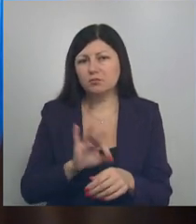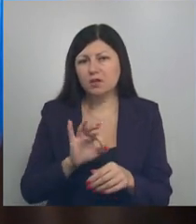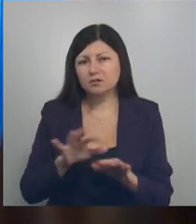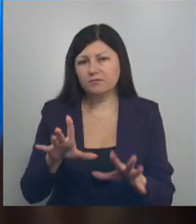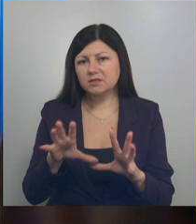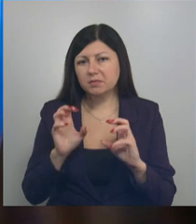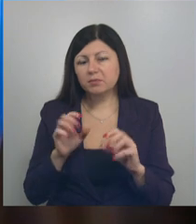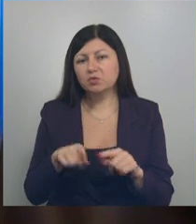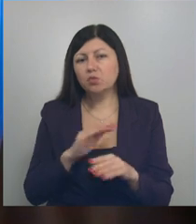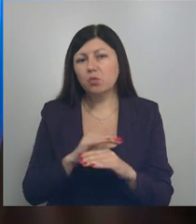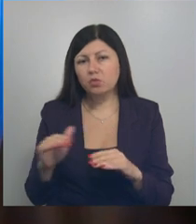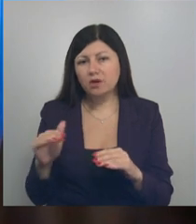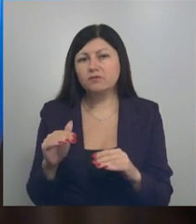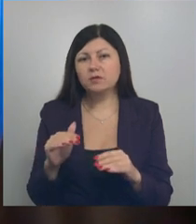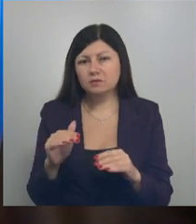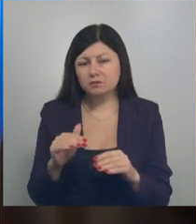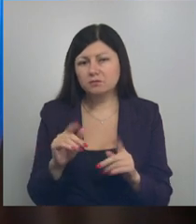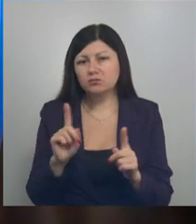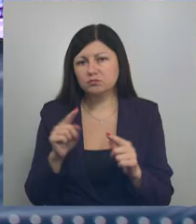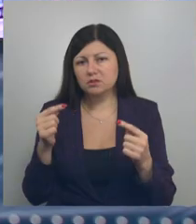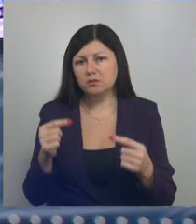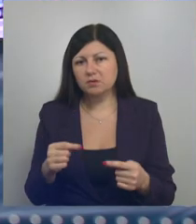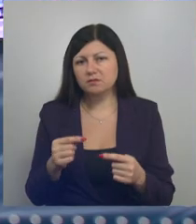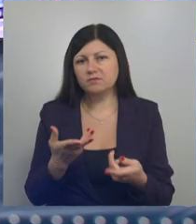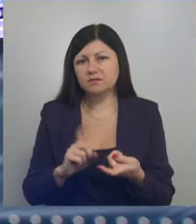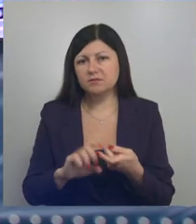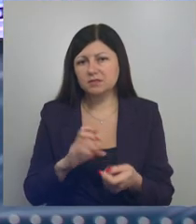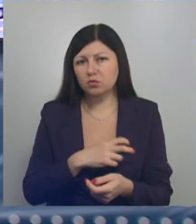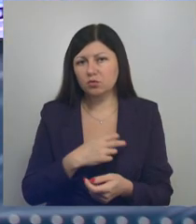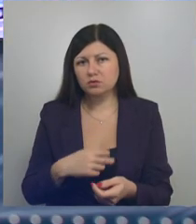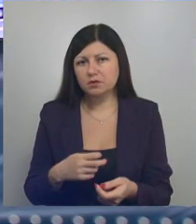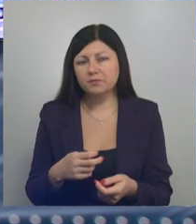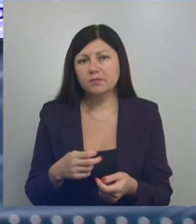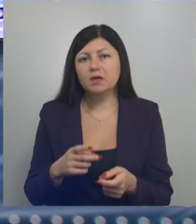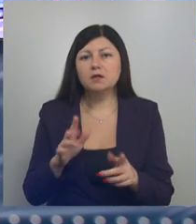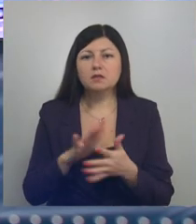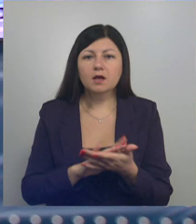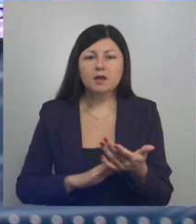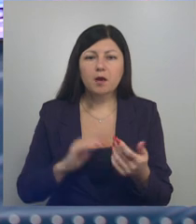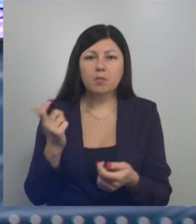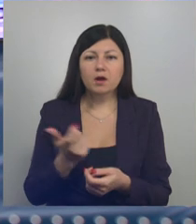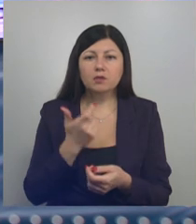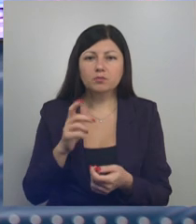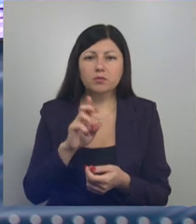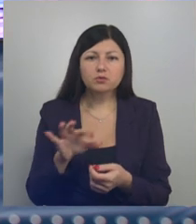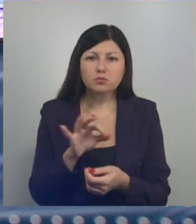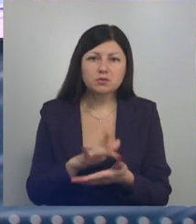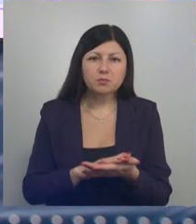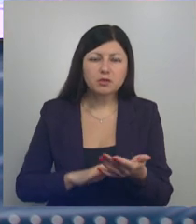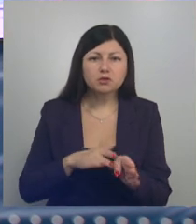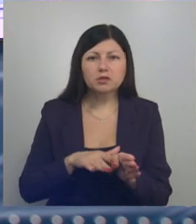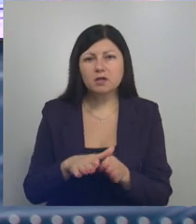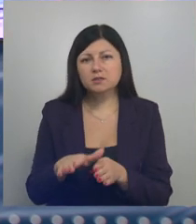Здесь уровень, конечно, сообразности в связи с угрозой. Далее об экономике. В Белгородской области продолжают